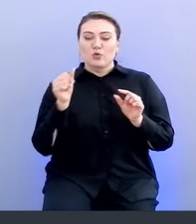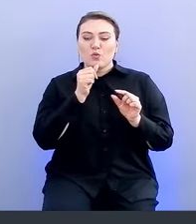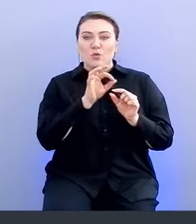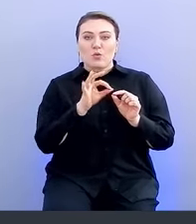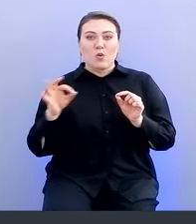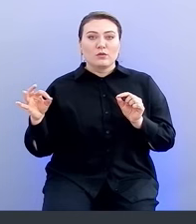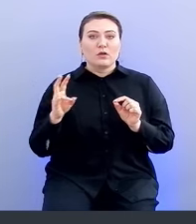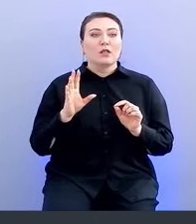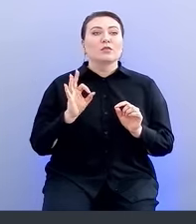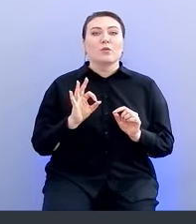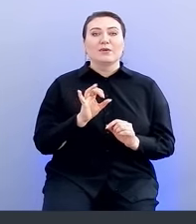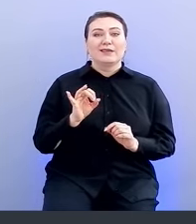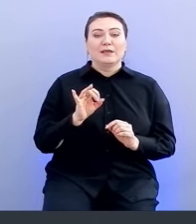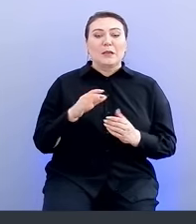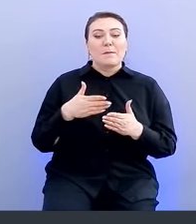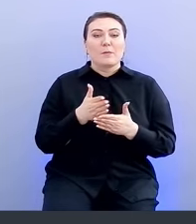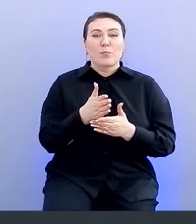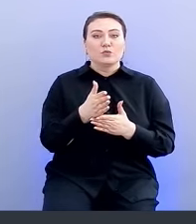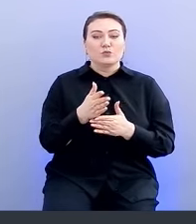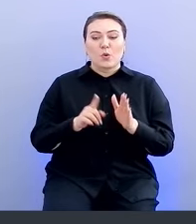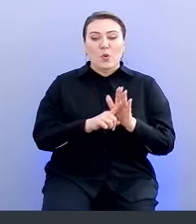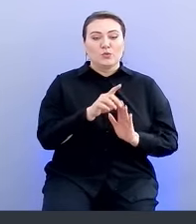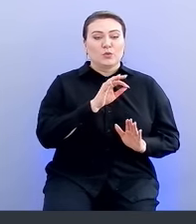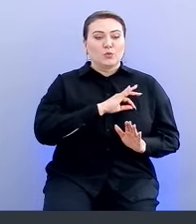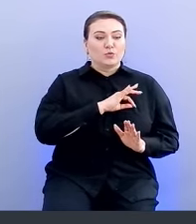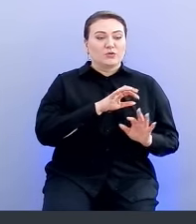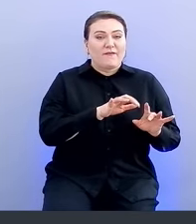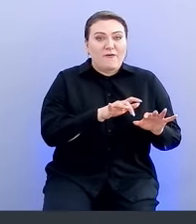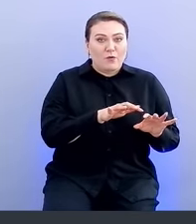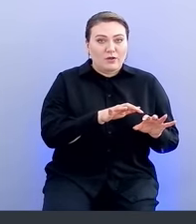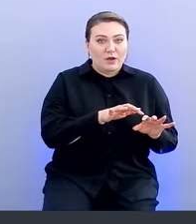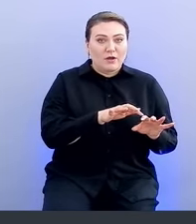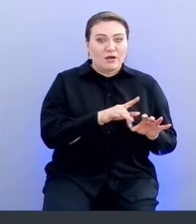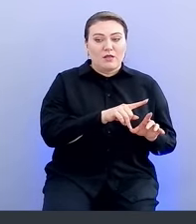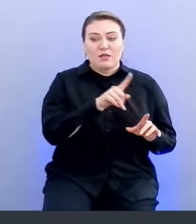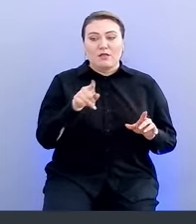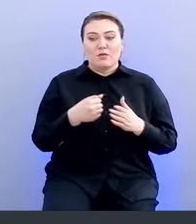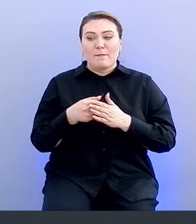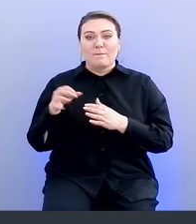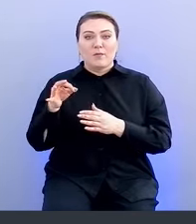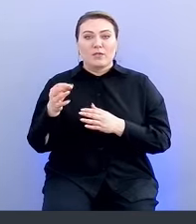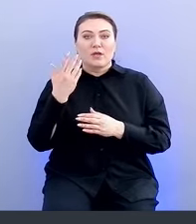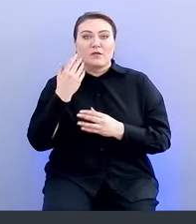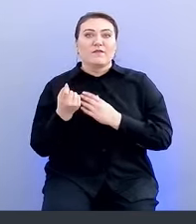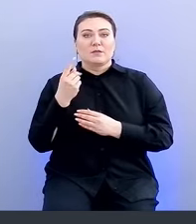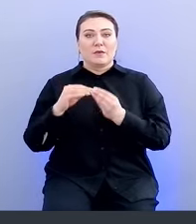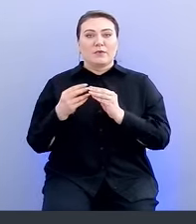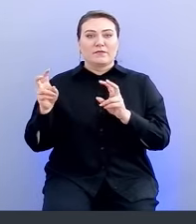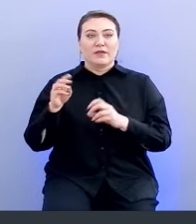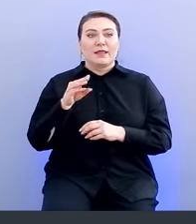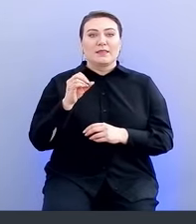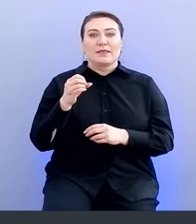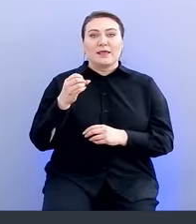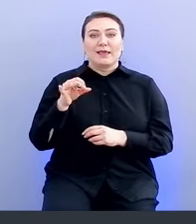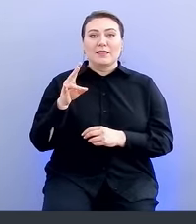и путь от юзерского ввода до момента, где возникла проблема, так называемый тейнт